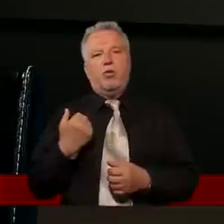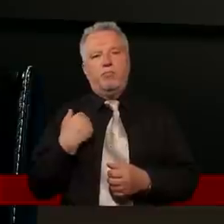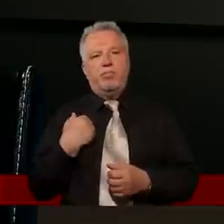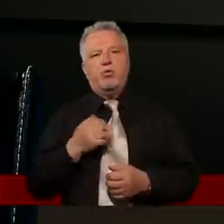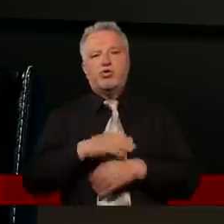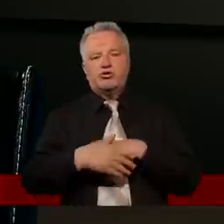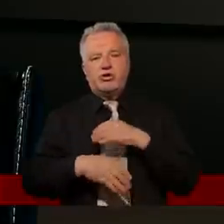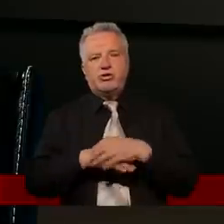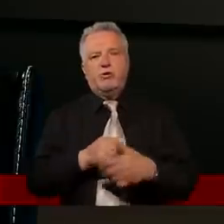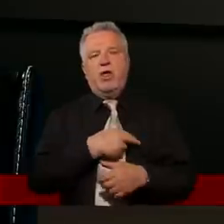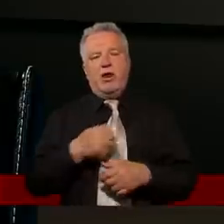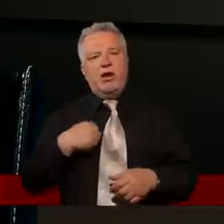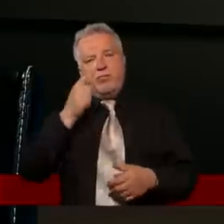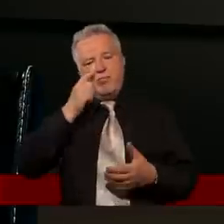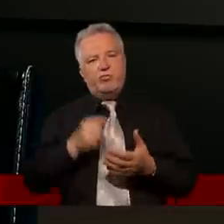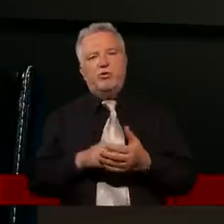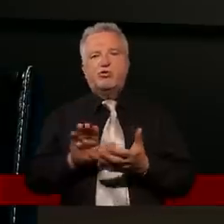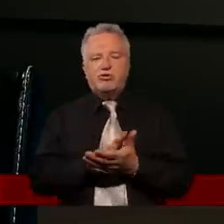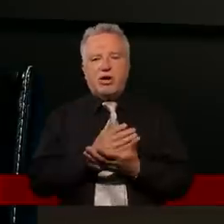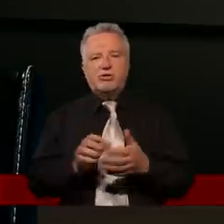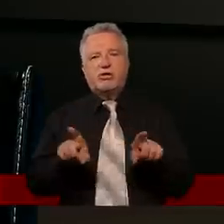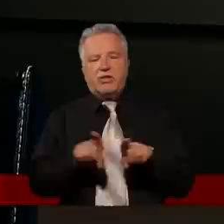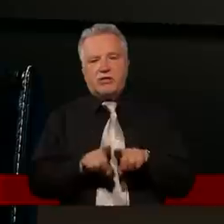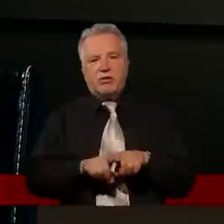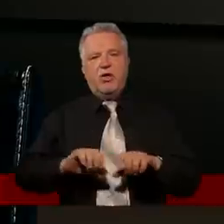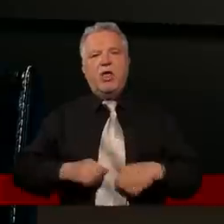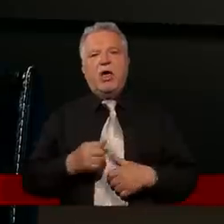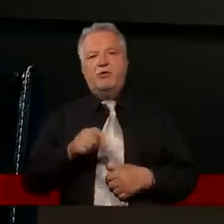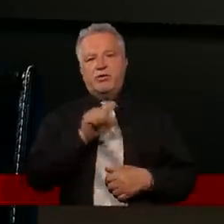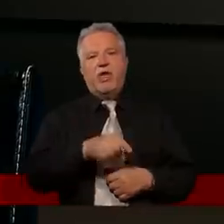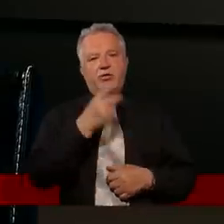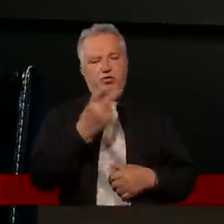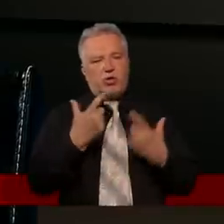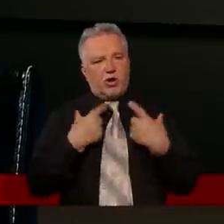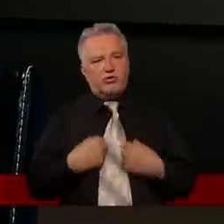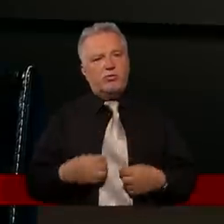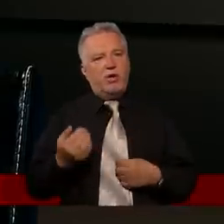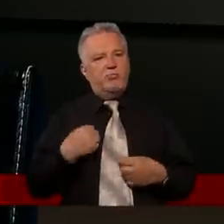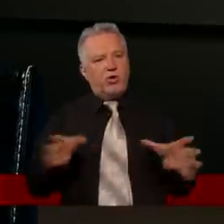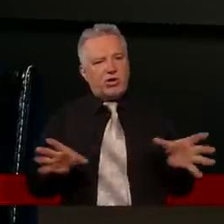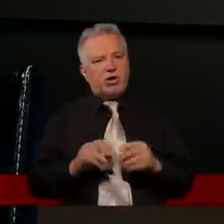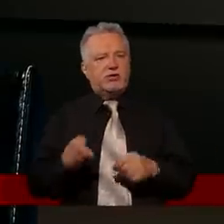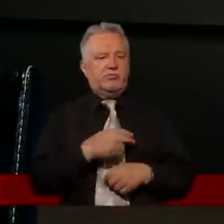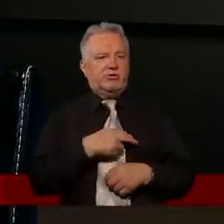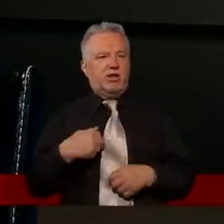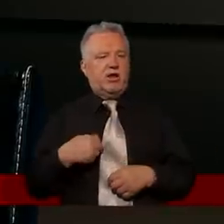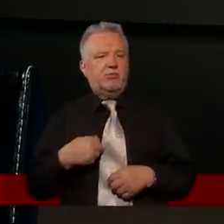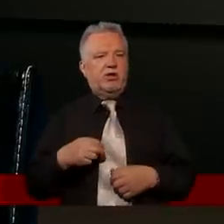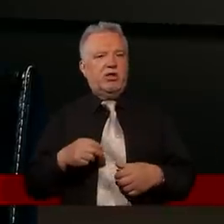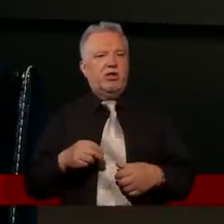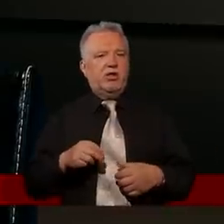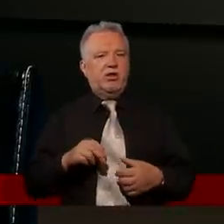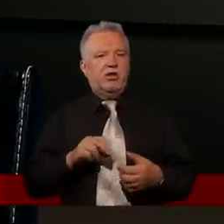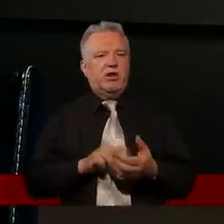Tak samo nam powinno zależeć, żeby ten drugi brat znalazł się razem z nami na nowej ziemi. I to powinna być ta nasza